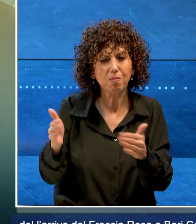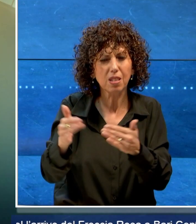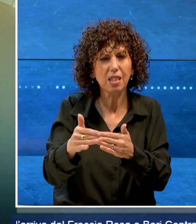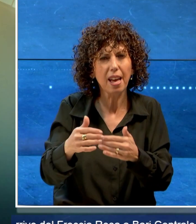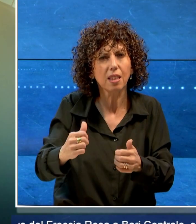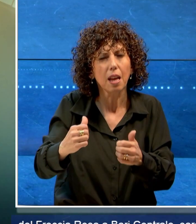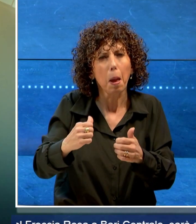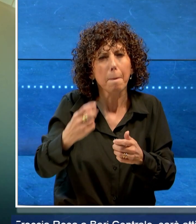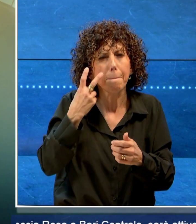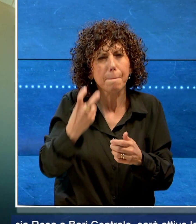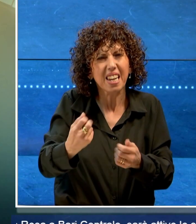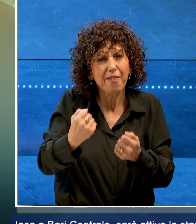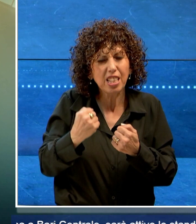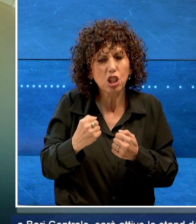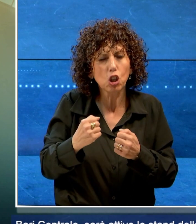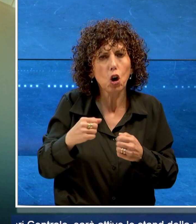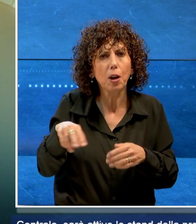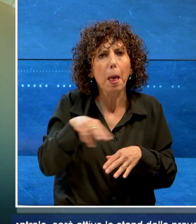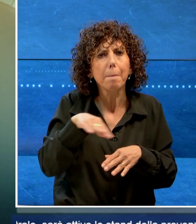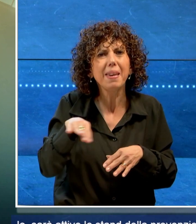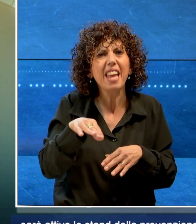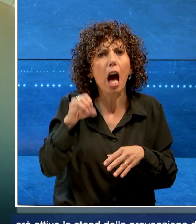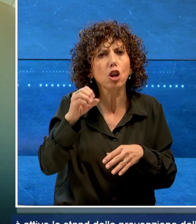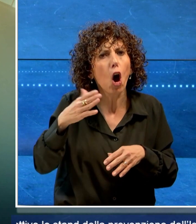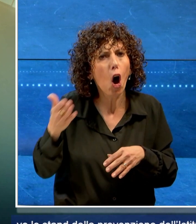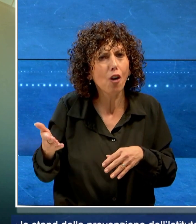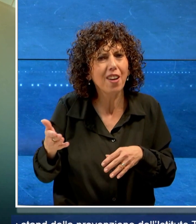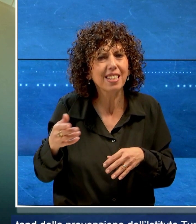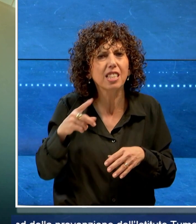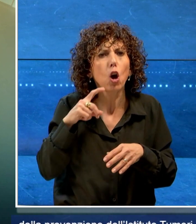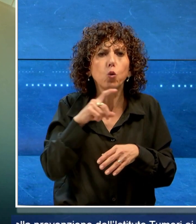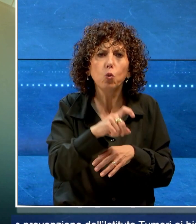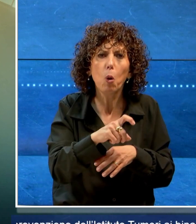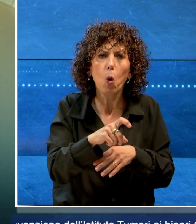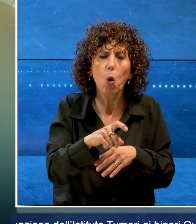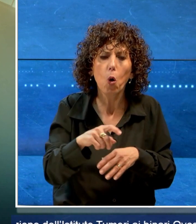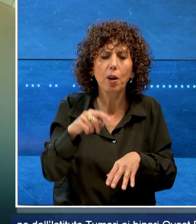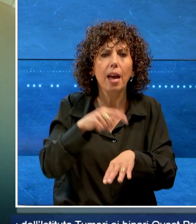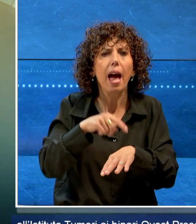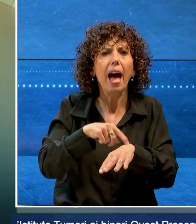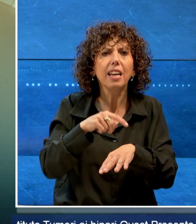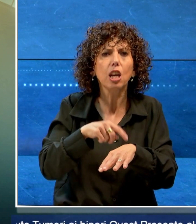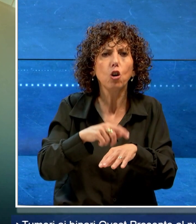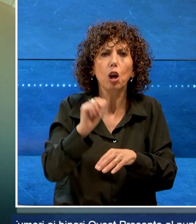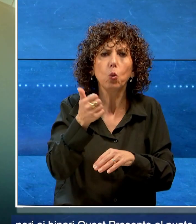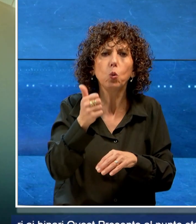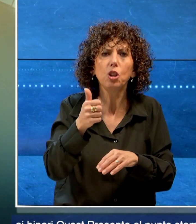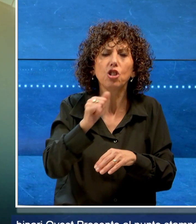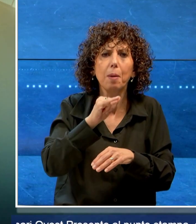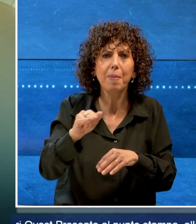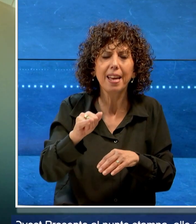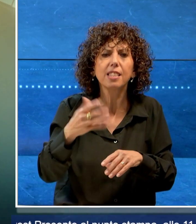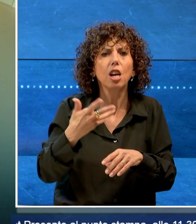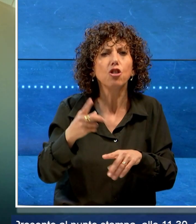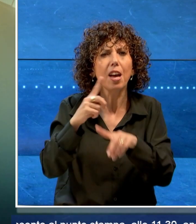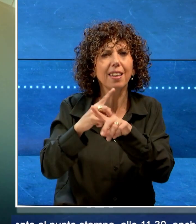'Istituto Tumori ai Binari Ovest. Presente al punto stampa alle 11.30 anche la testimonial